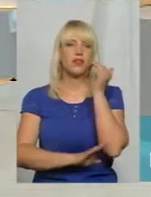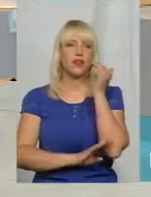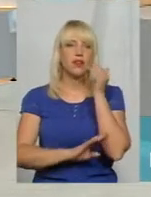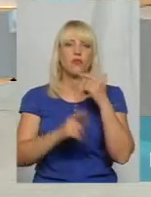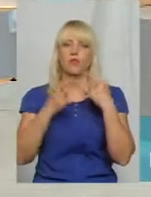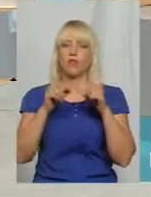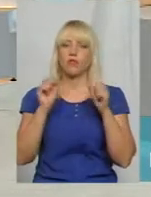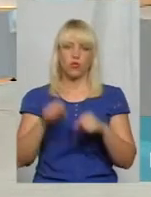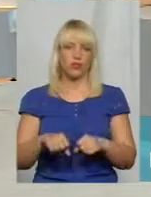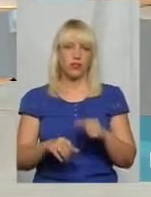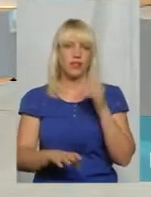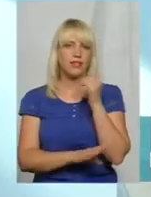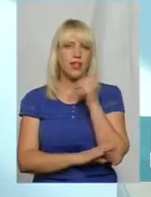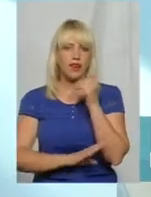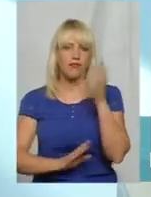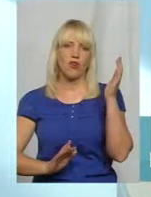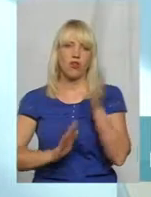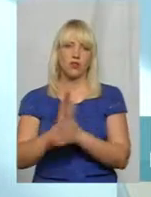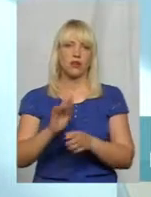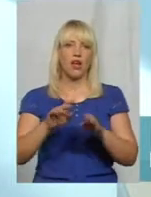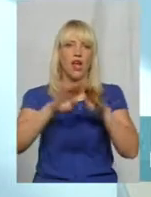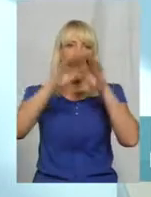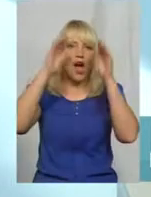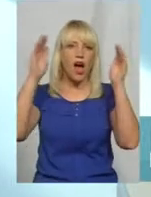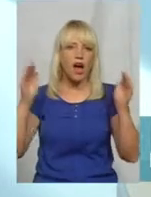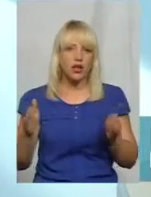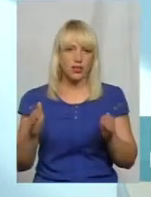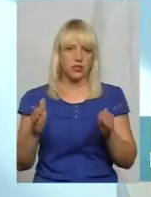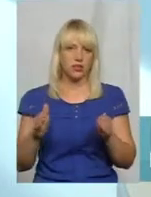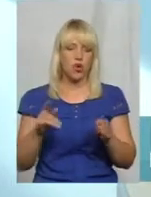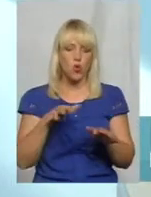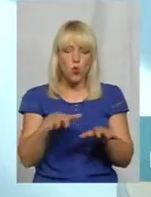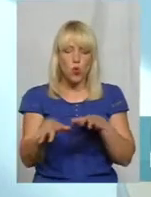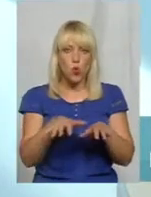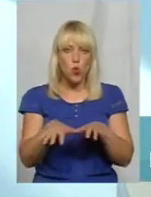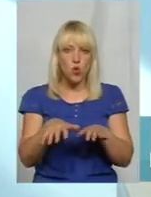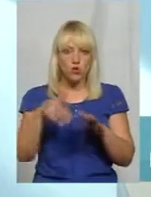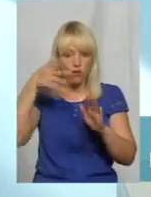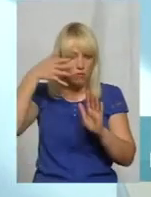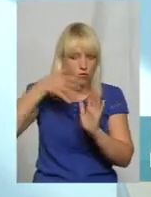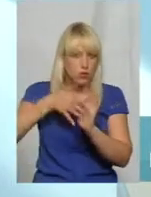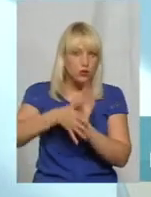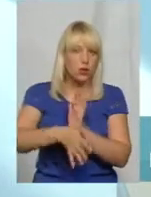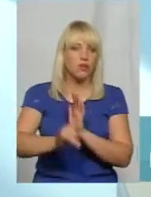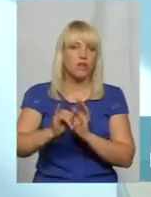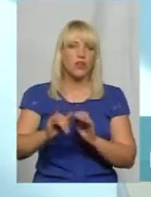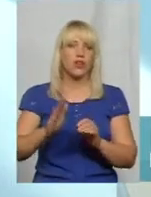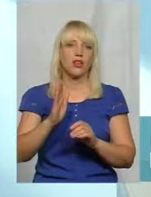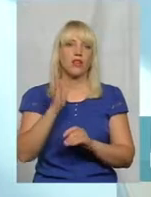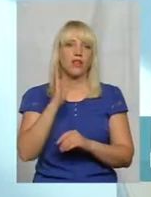можна тільки ростуть дерева. Ростуть дерева на арках, наверху і корні пускаються якраз архітектурні